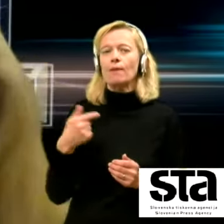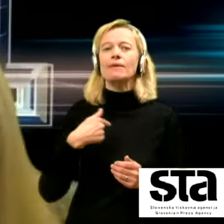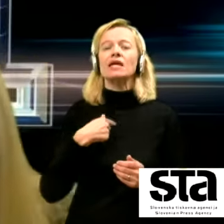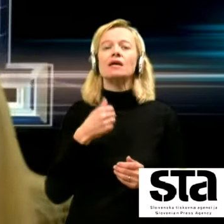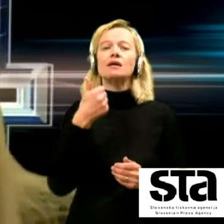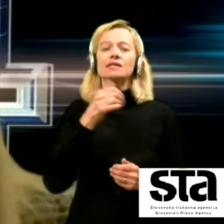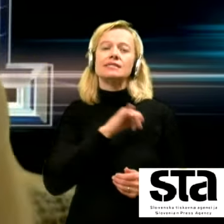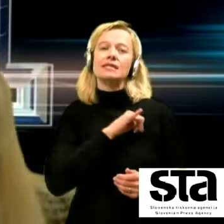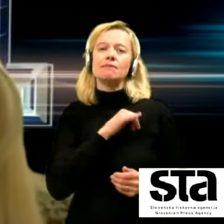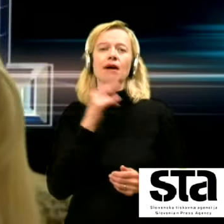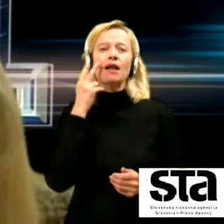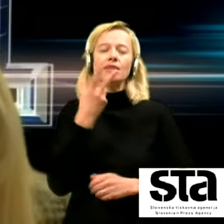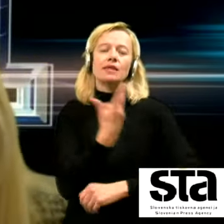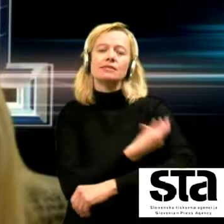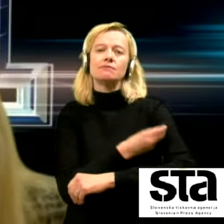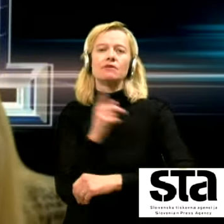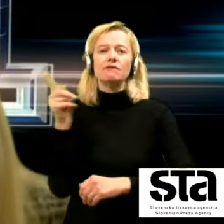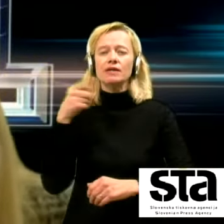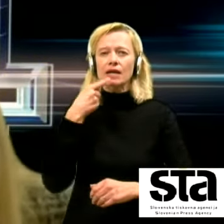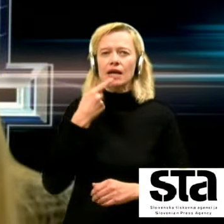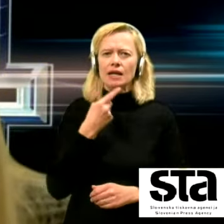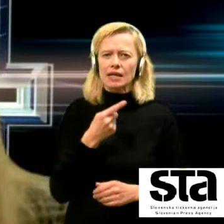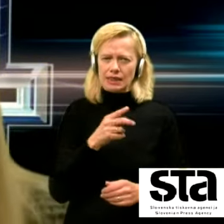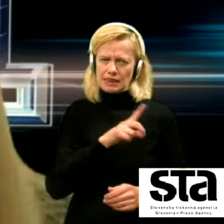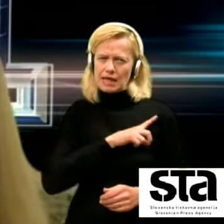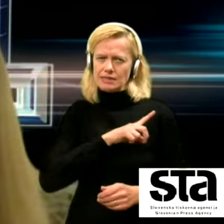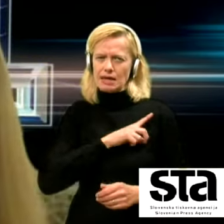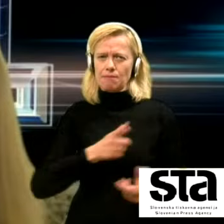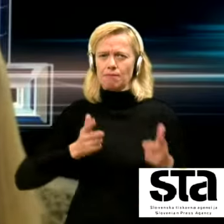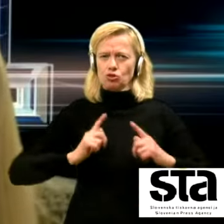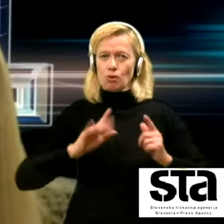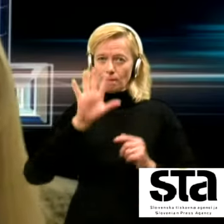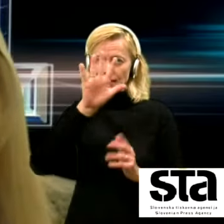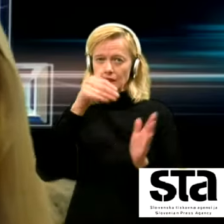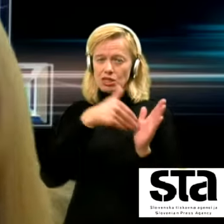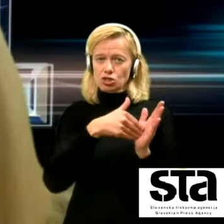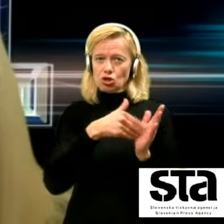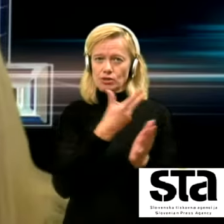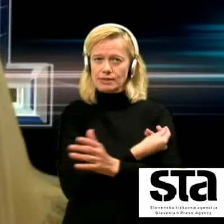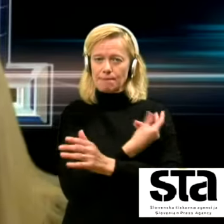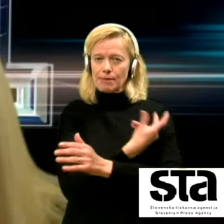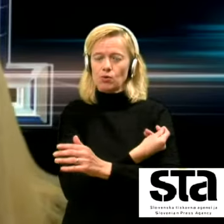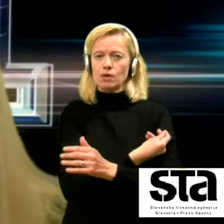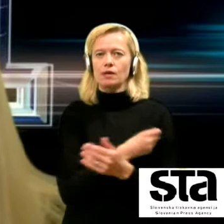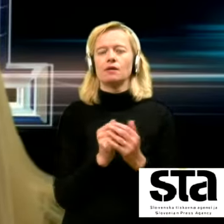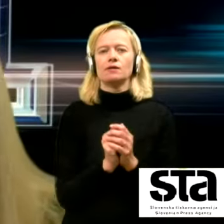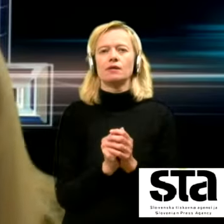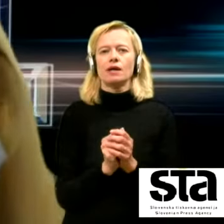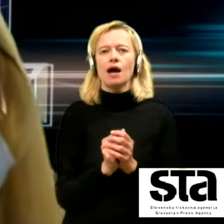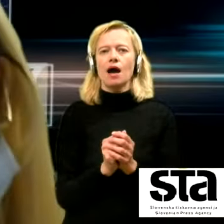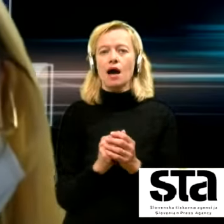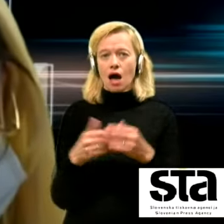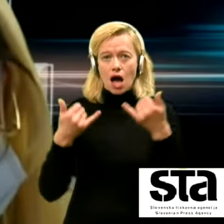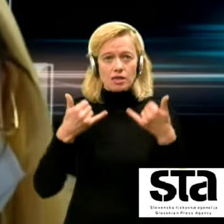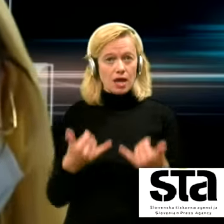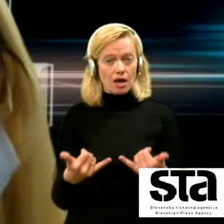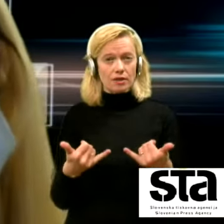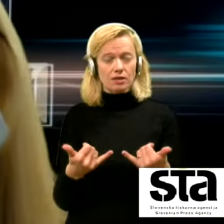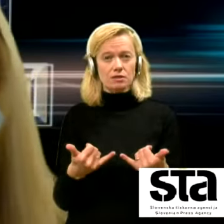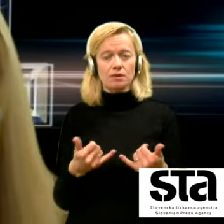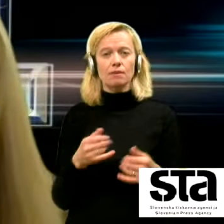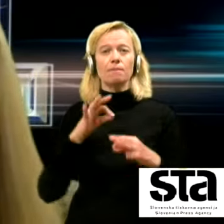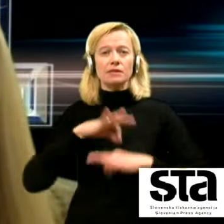zanima gledati, cepil, je ali sedaj decembra pričakujemo 5 tisoč. Med tem, ko je, mislim, da celo danes